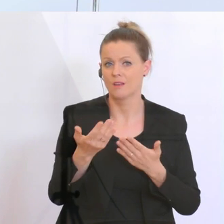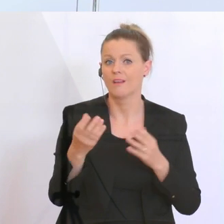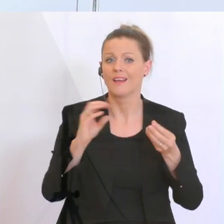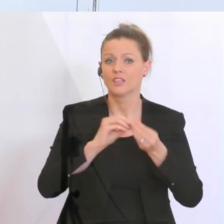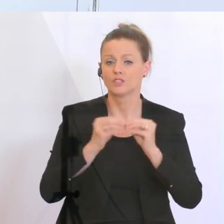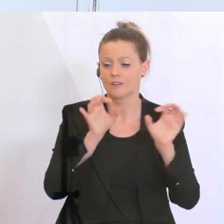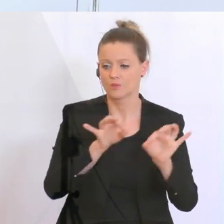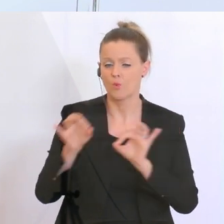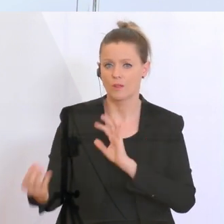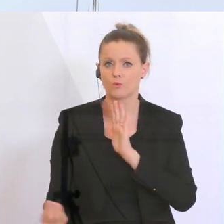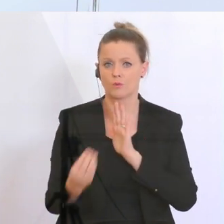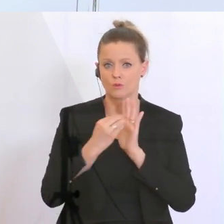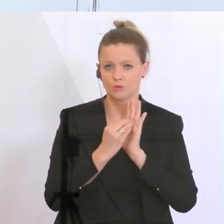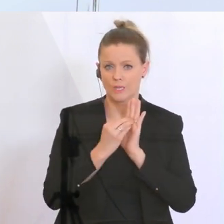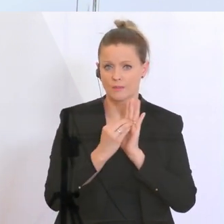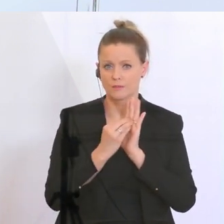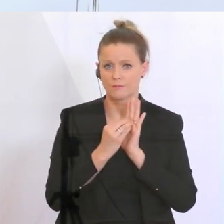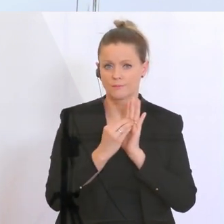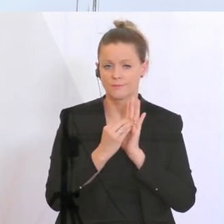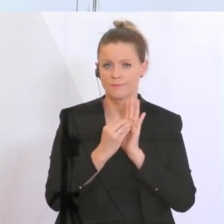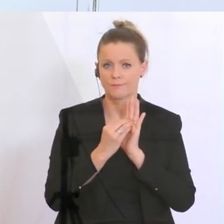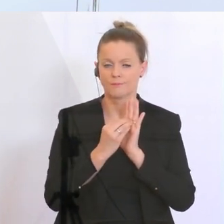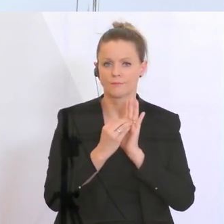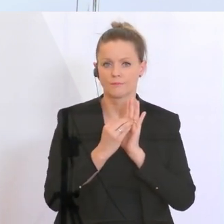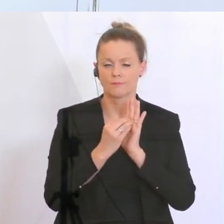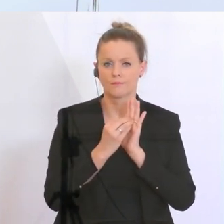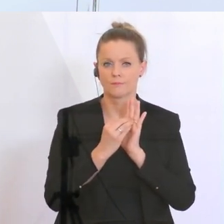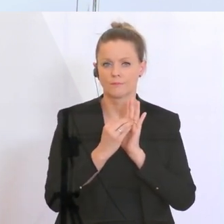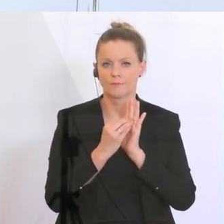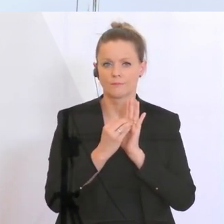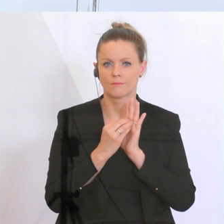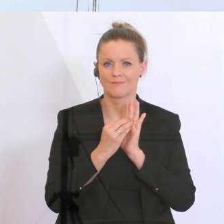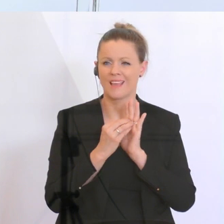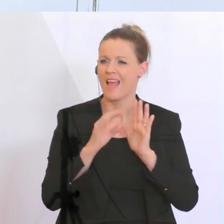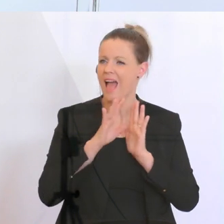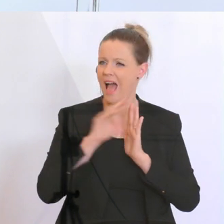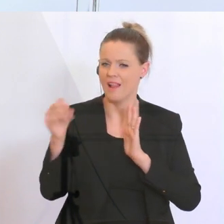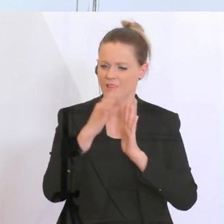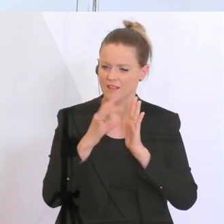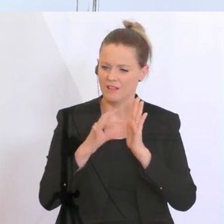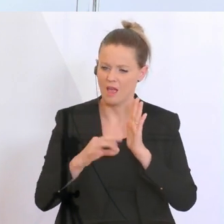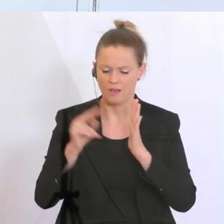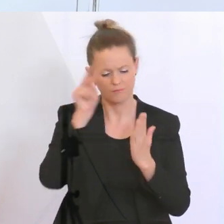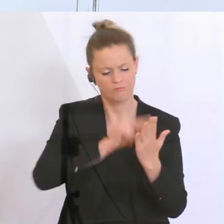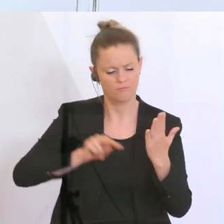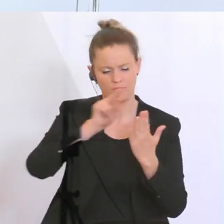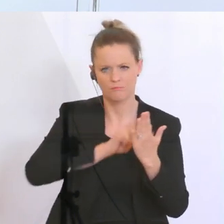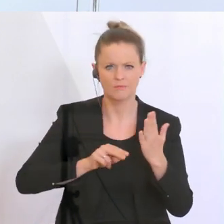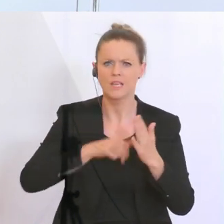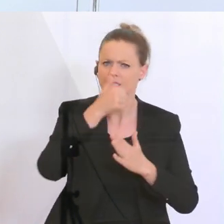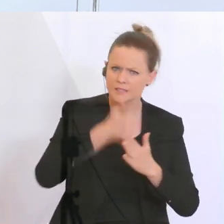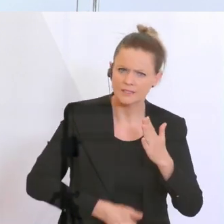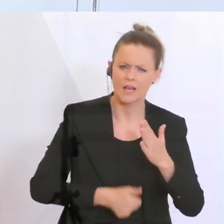Geschäftsordnung drinnen, dass es hier unter Berücksichtigung von allen Kriterien auch zu Standortfragen, zu